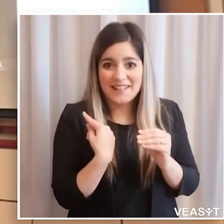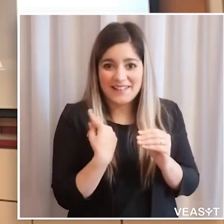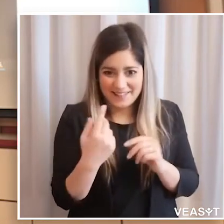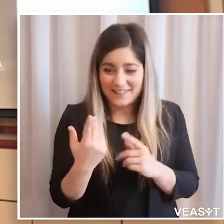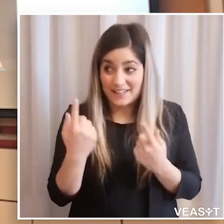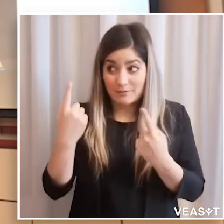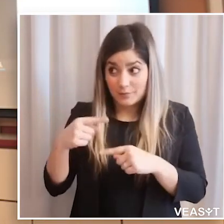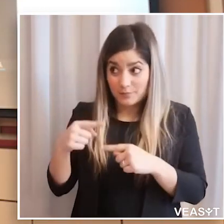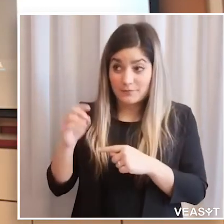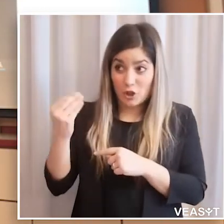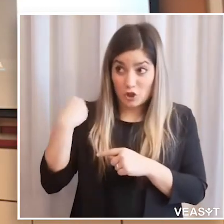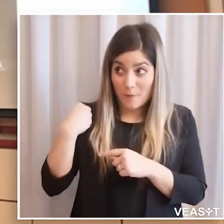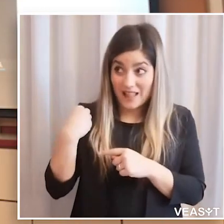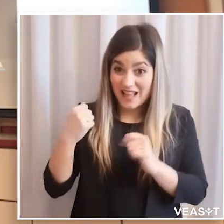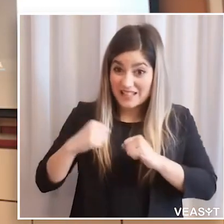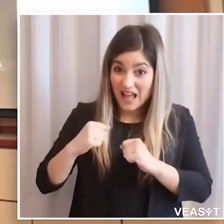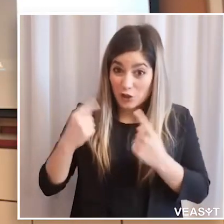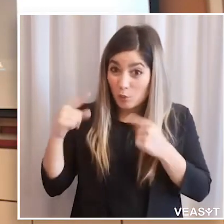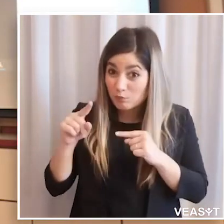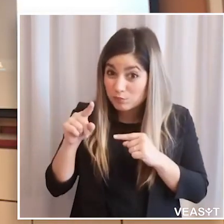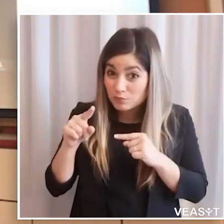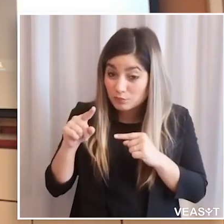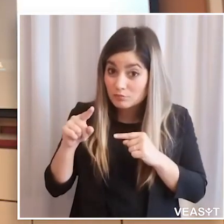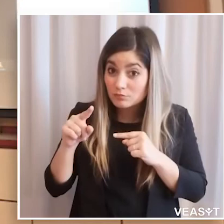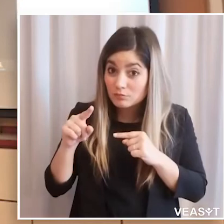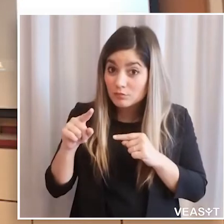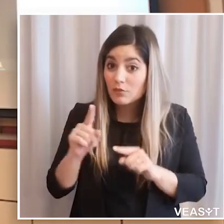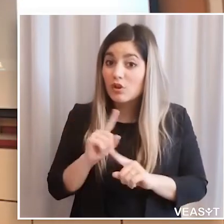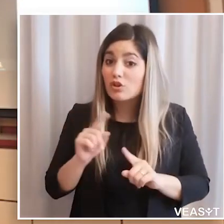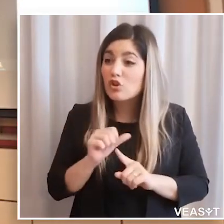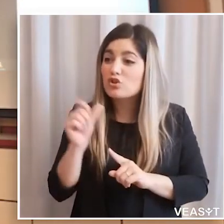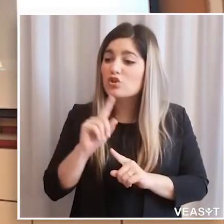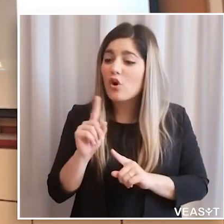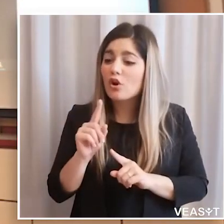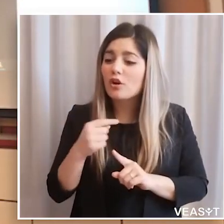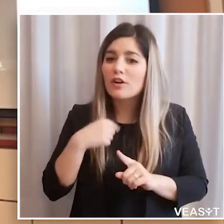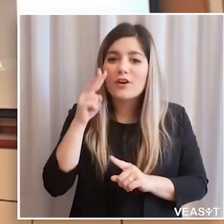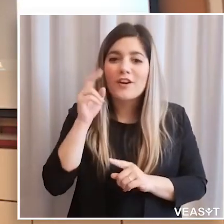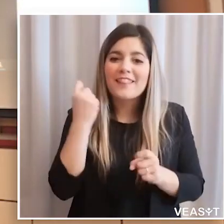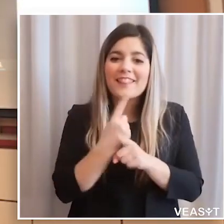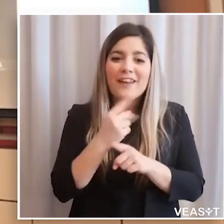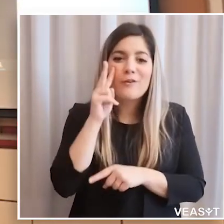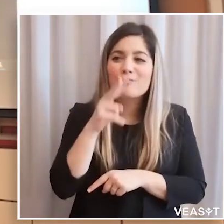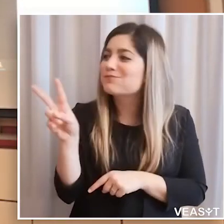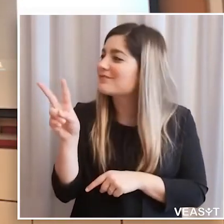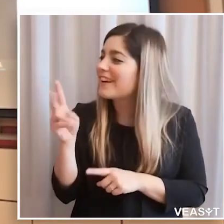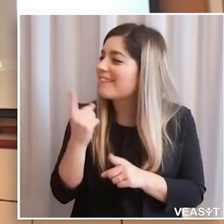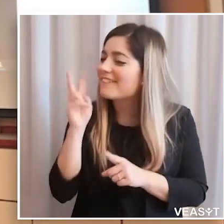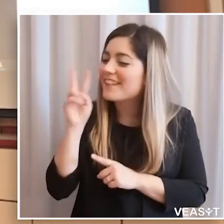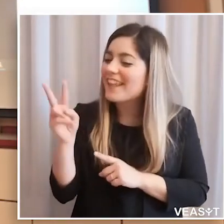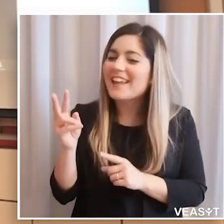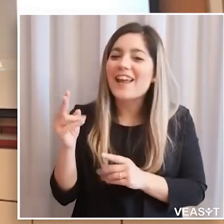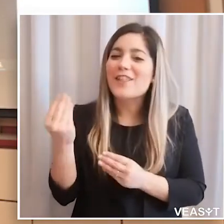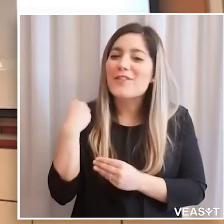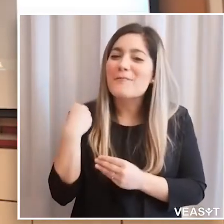veramente l'altro ieri. Quindi, se la domanda rispetto allo Stato era quella, mi